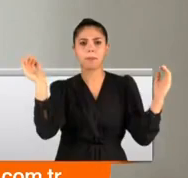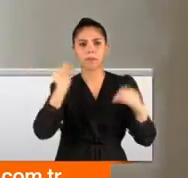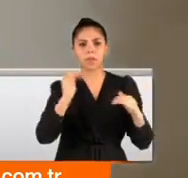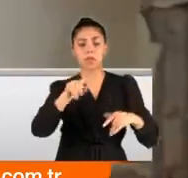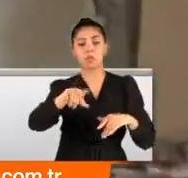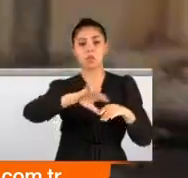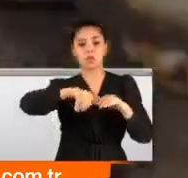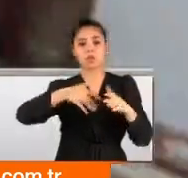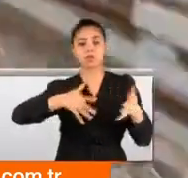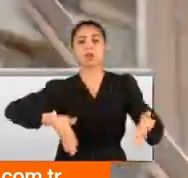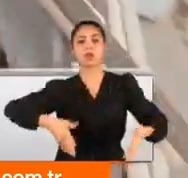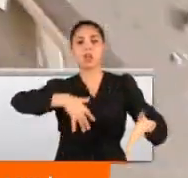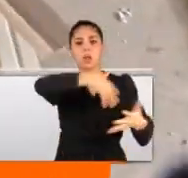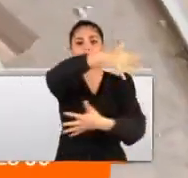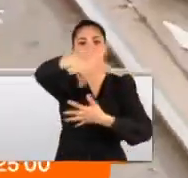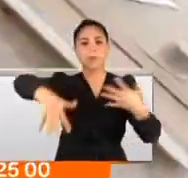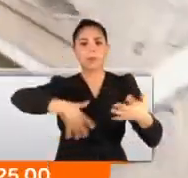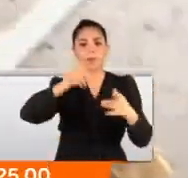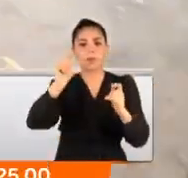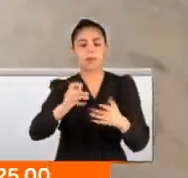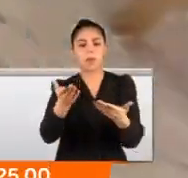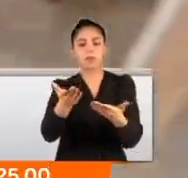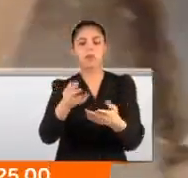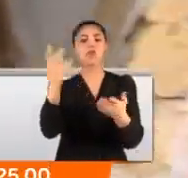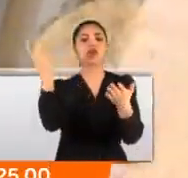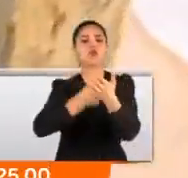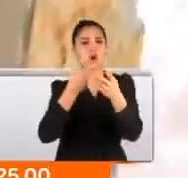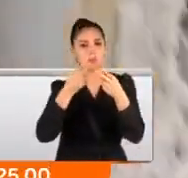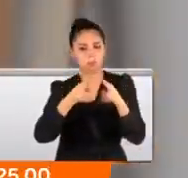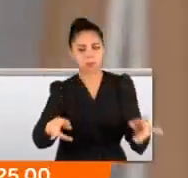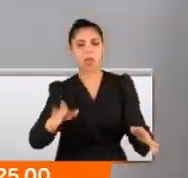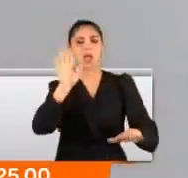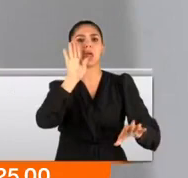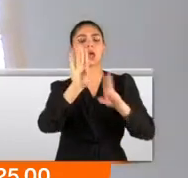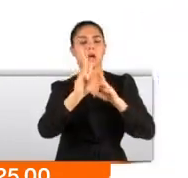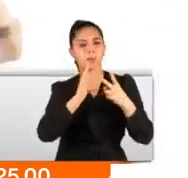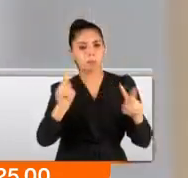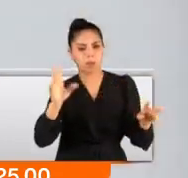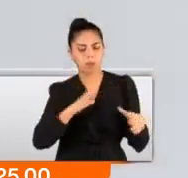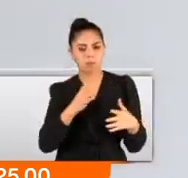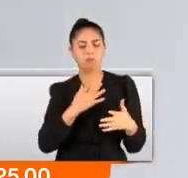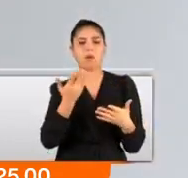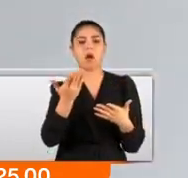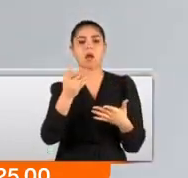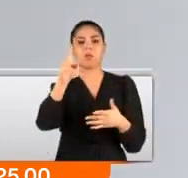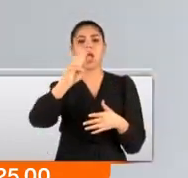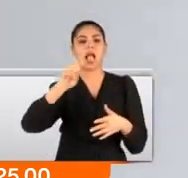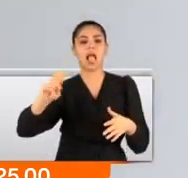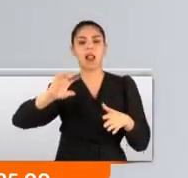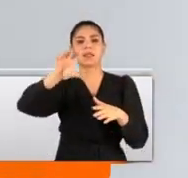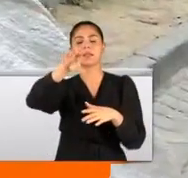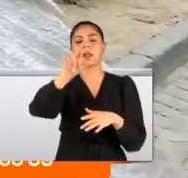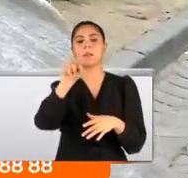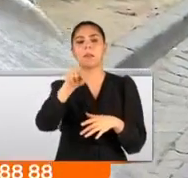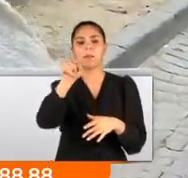adeta ortalığı savaş alanına çevirmiş durumdalar. Camları söküp kapıları kırmışlar. Hatta elektrik prizlerini dahi